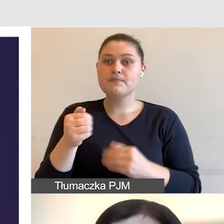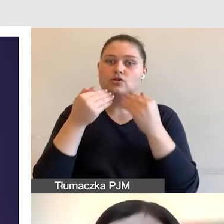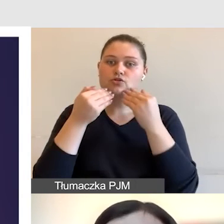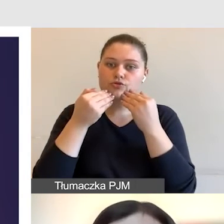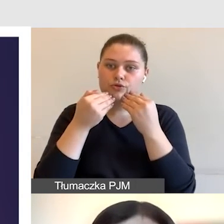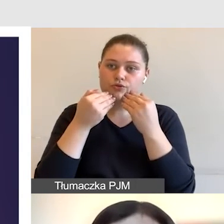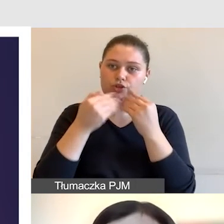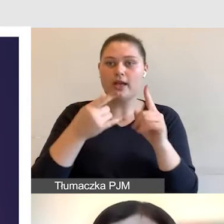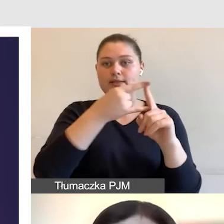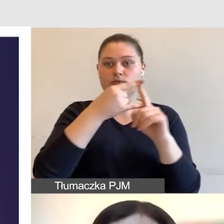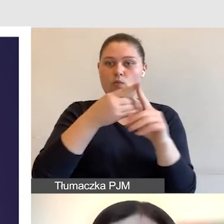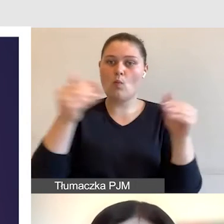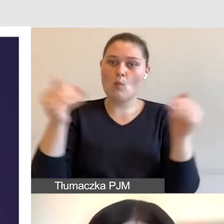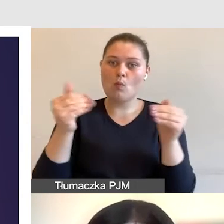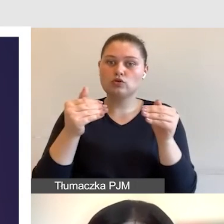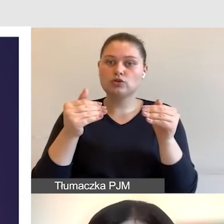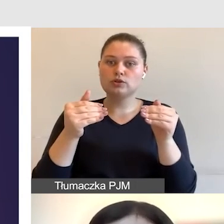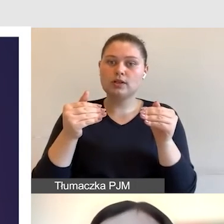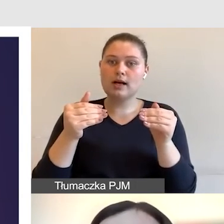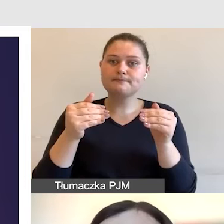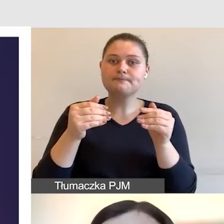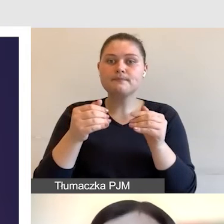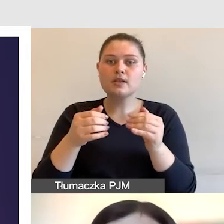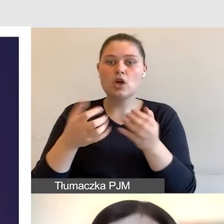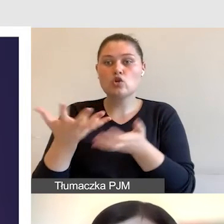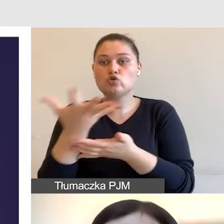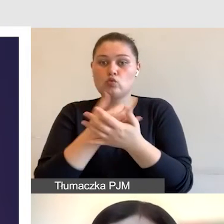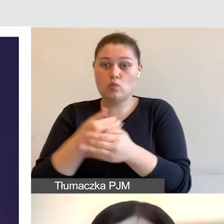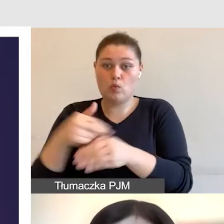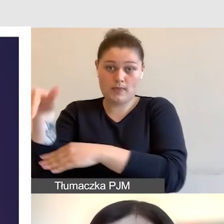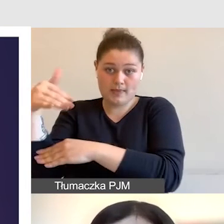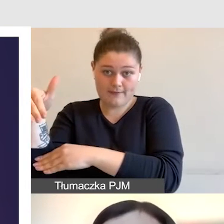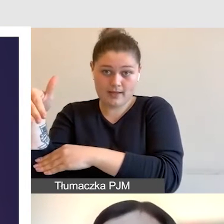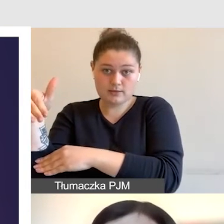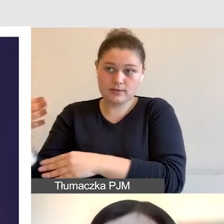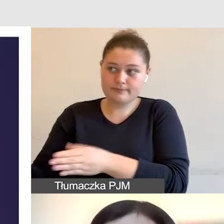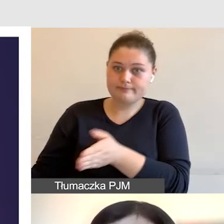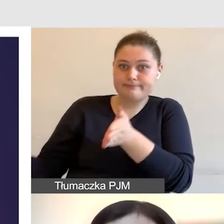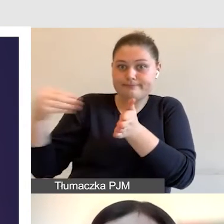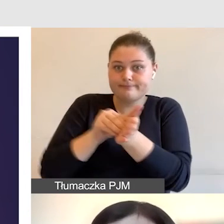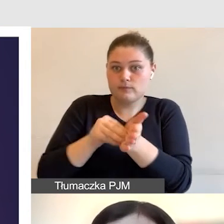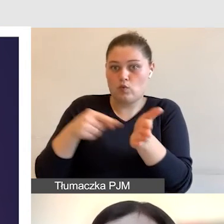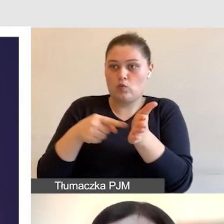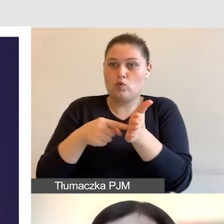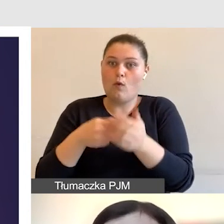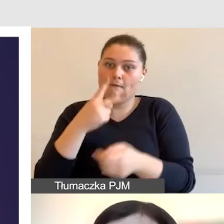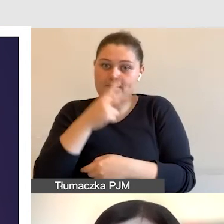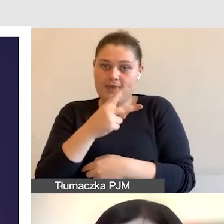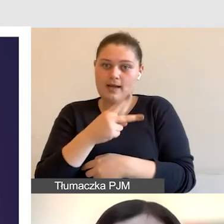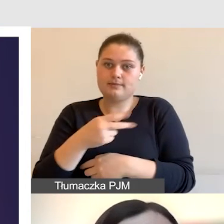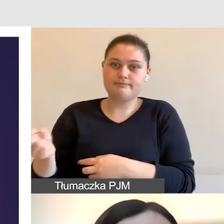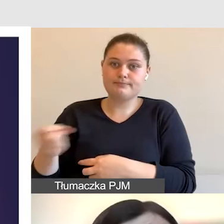profesjonalnymi napisami ze źródeł zewnętrznych. Na dwa sposoby. Mogą to być napisy z